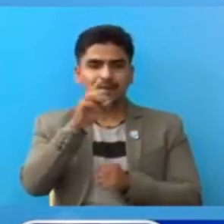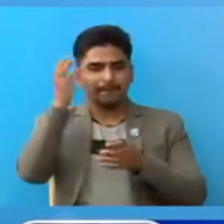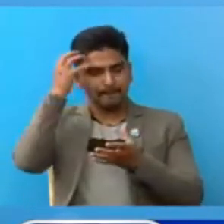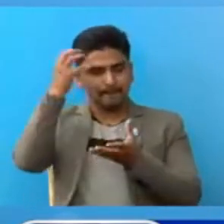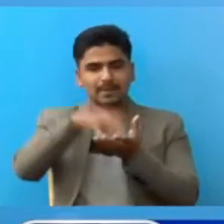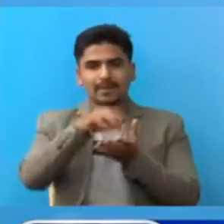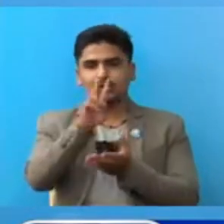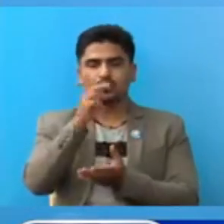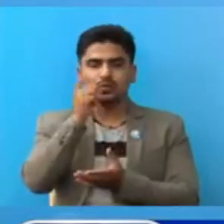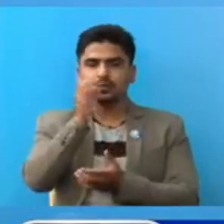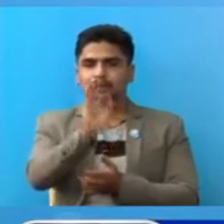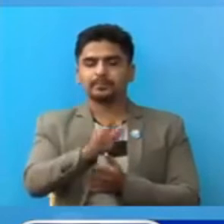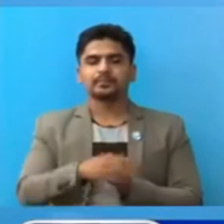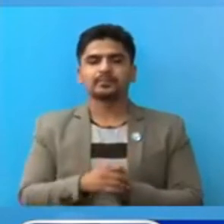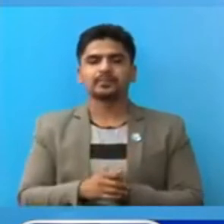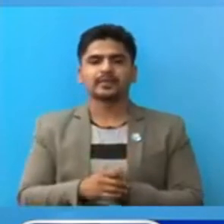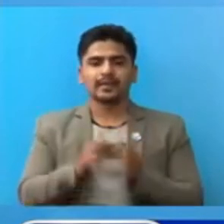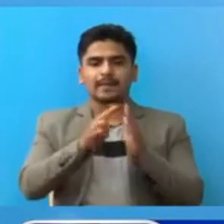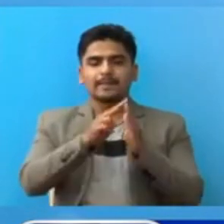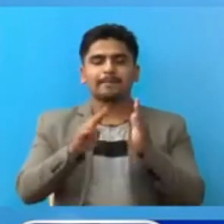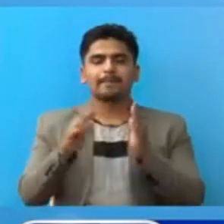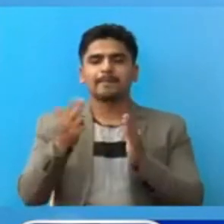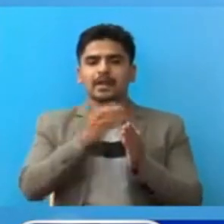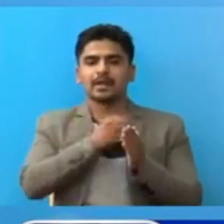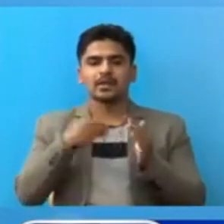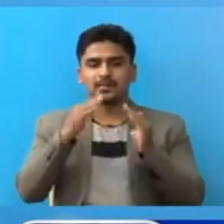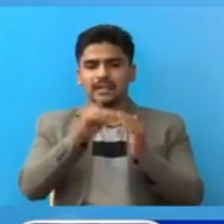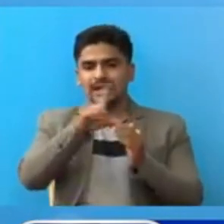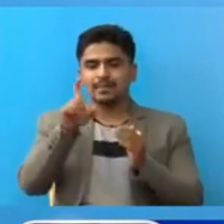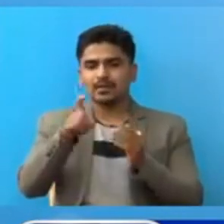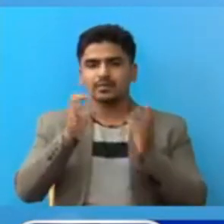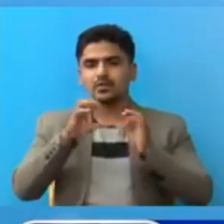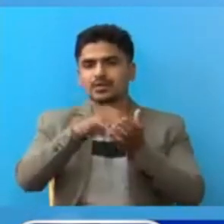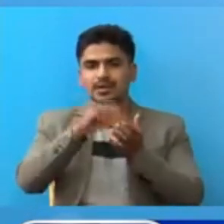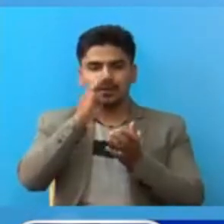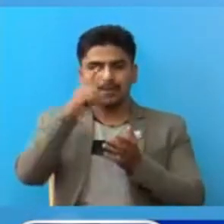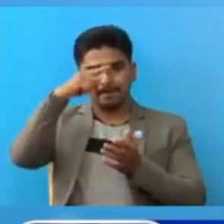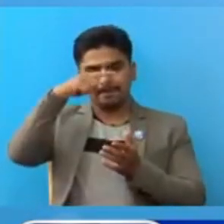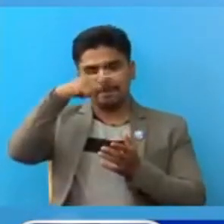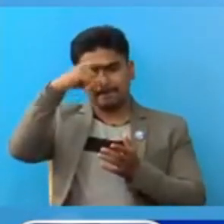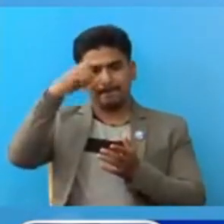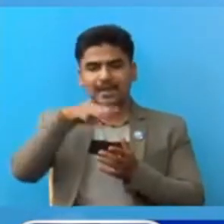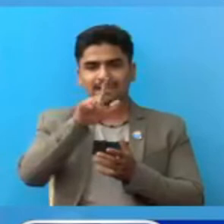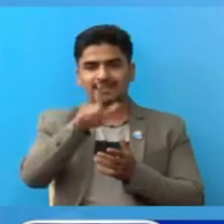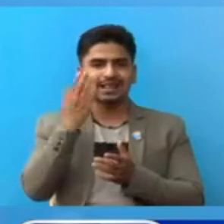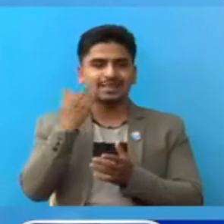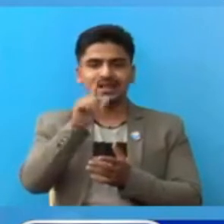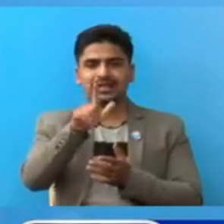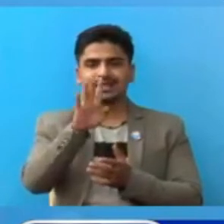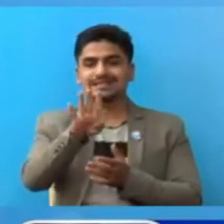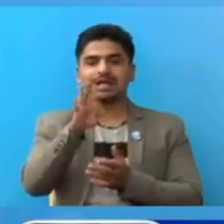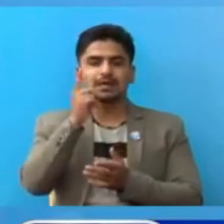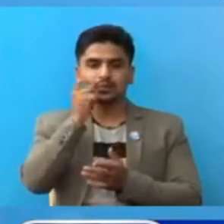का दुई पुरूस नोंचा बेरी अस्पताल नेपाल गुल्मी का पुरूस